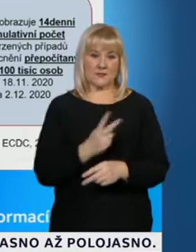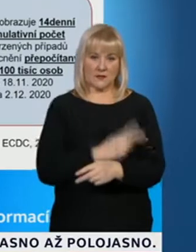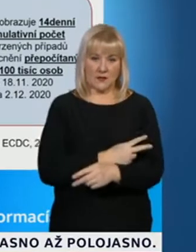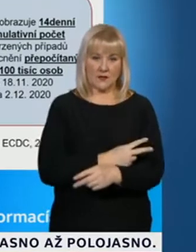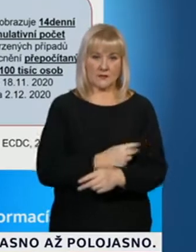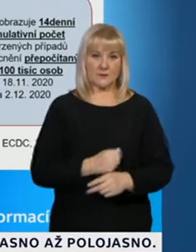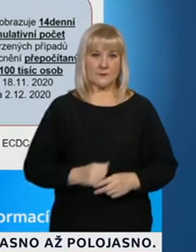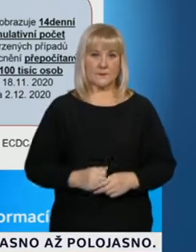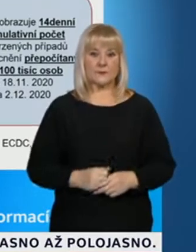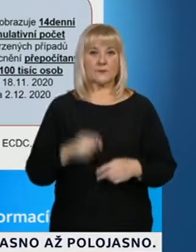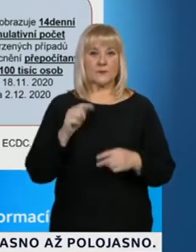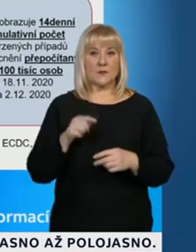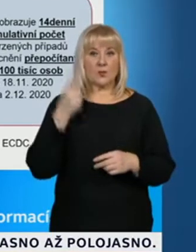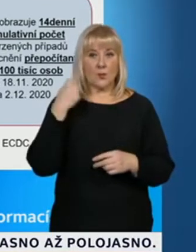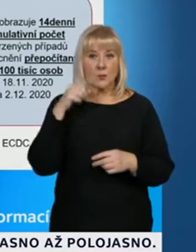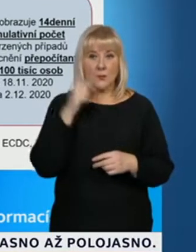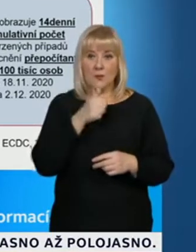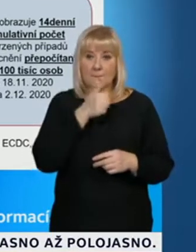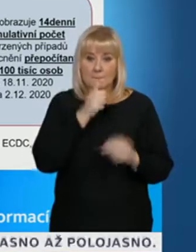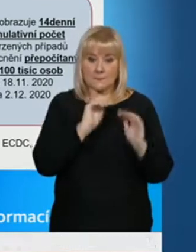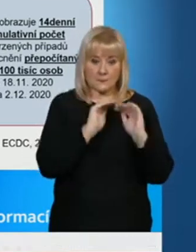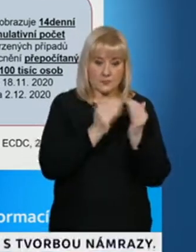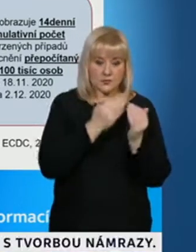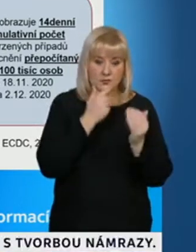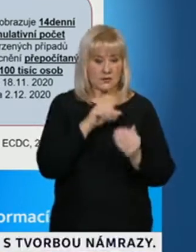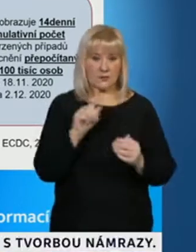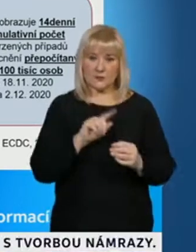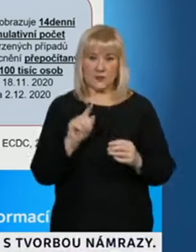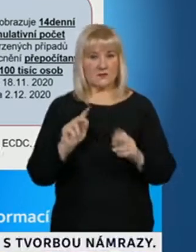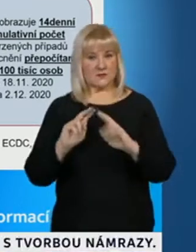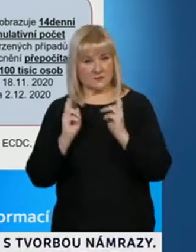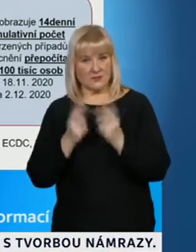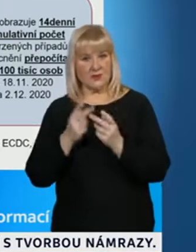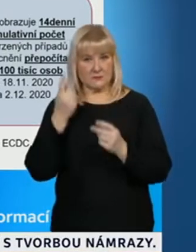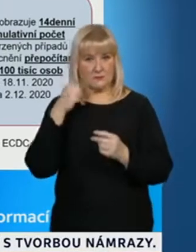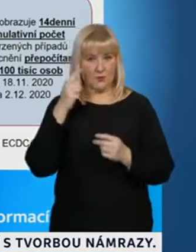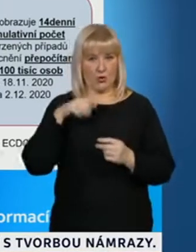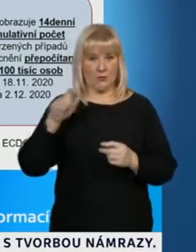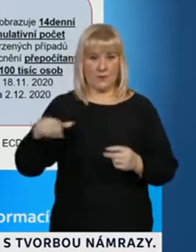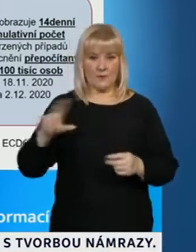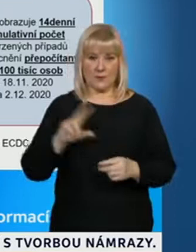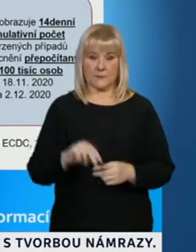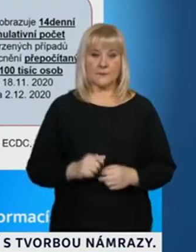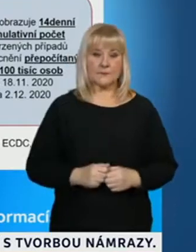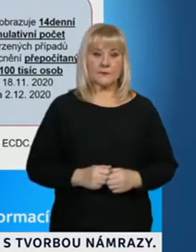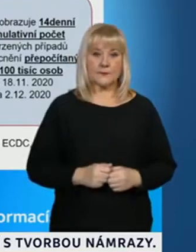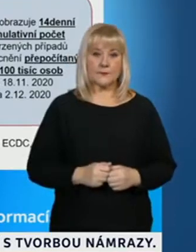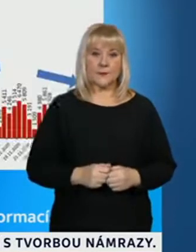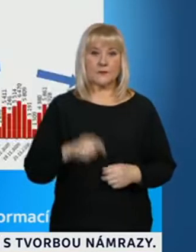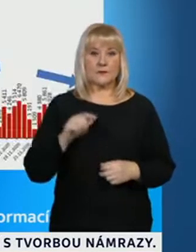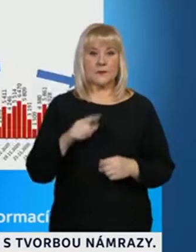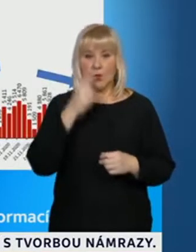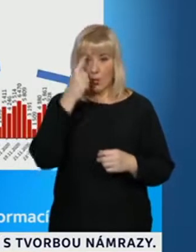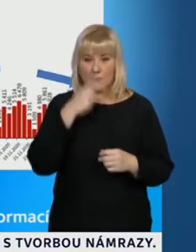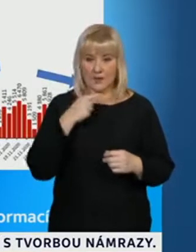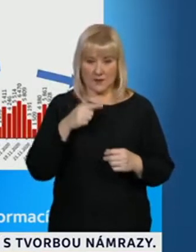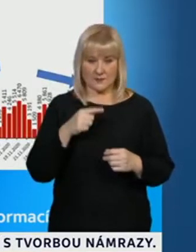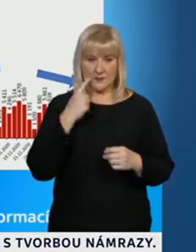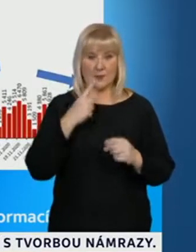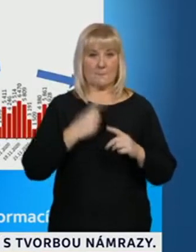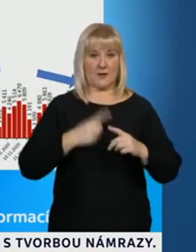kontinentální, nejenom nějaký selektivní problém České republiky. Toto je obrázek, který pravidelně prezentujeme.